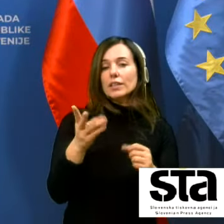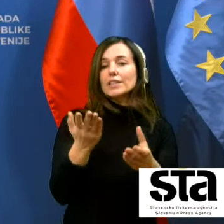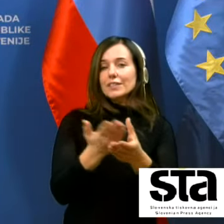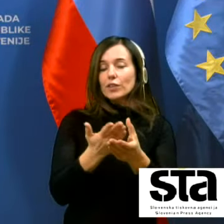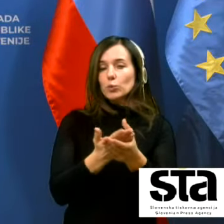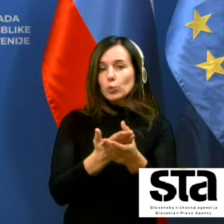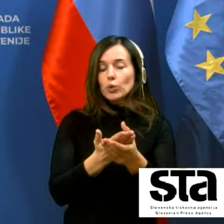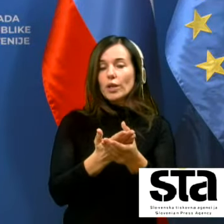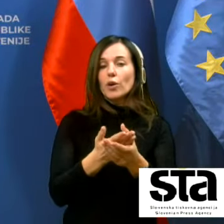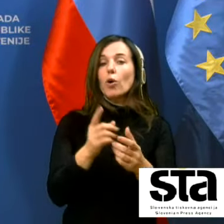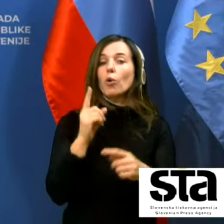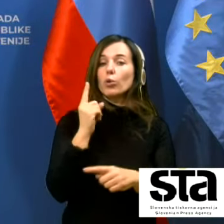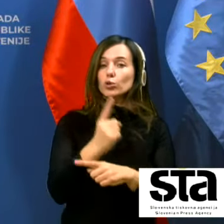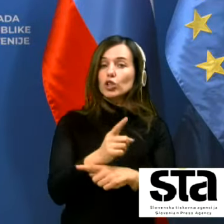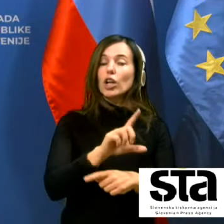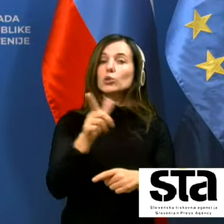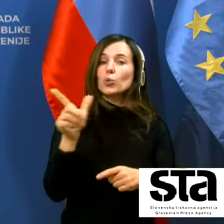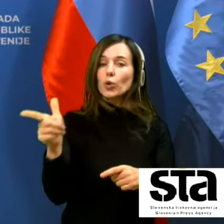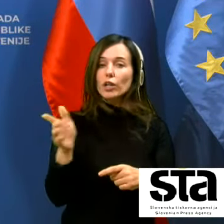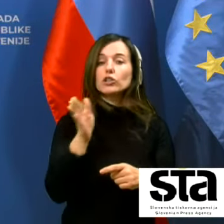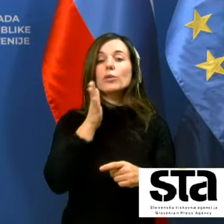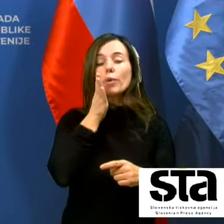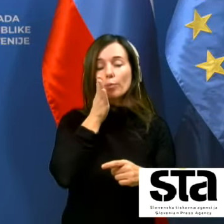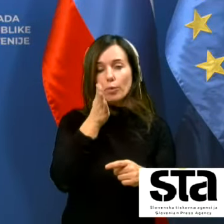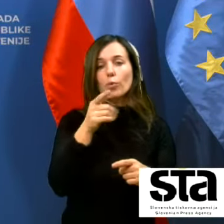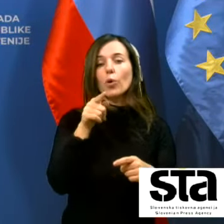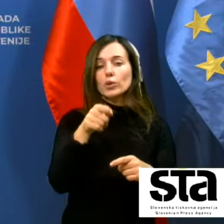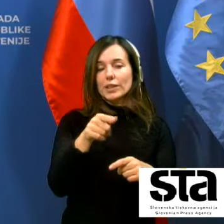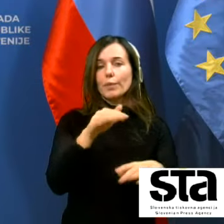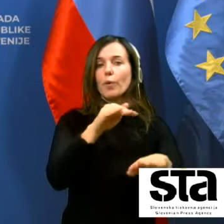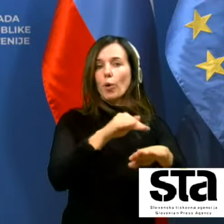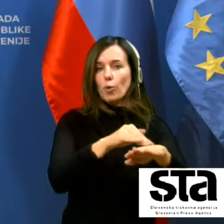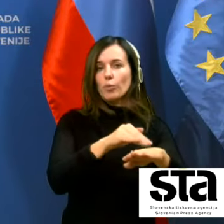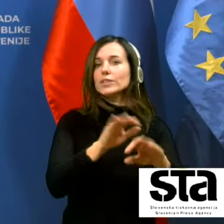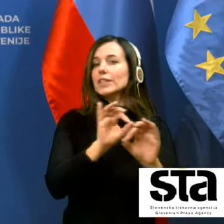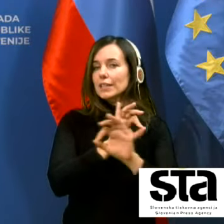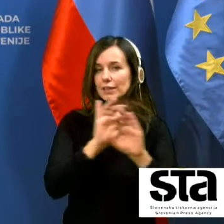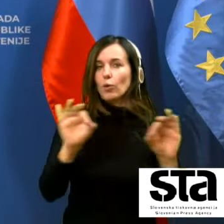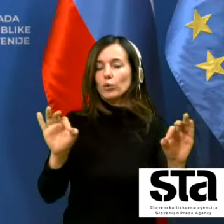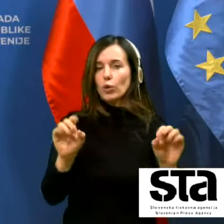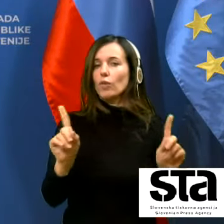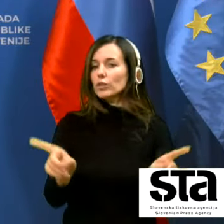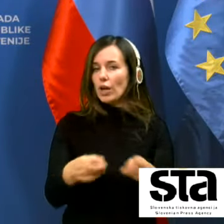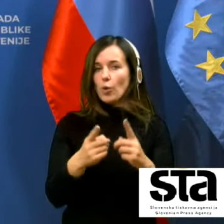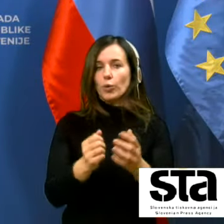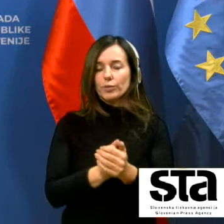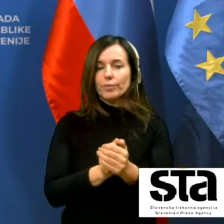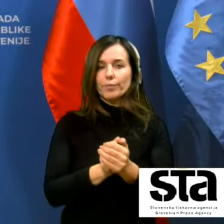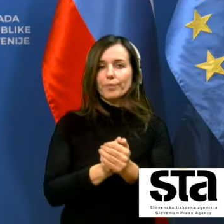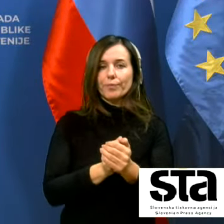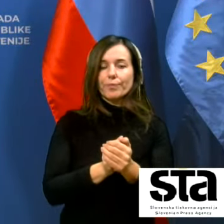operaterjih odločila drugače vas bi o tem zagotovo tako je obvestili